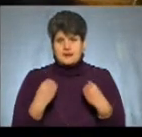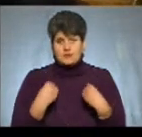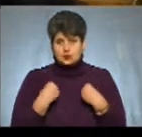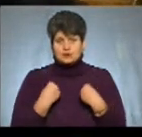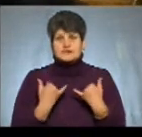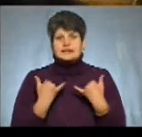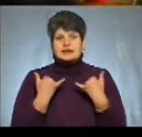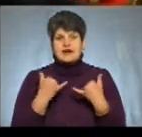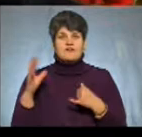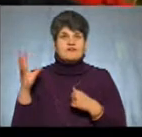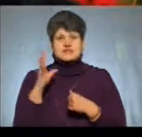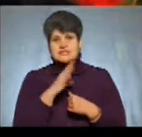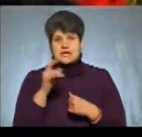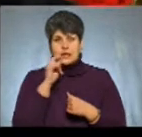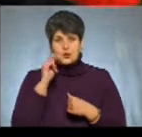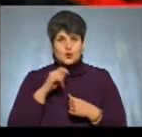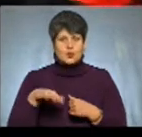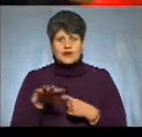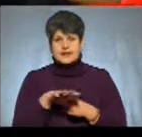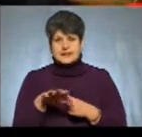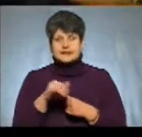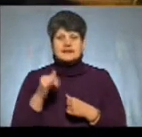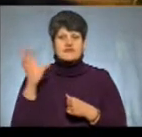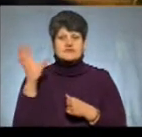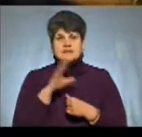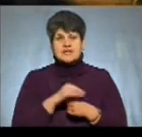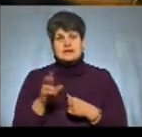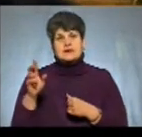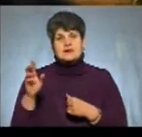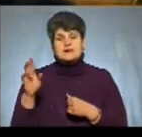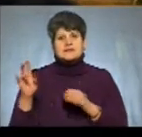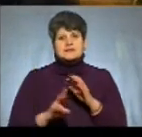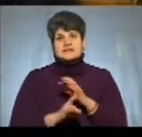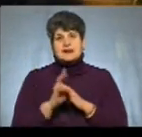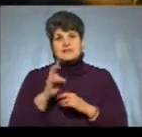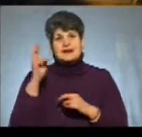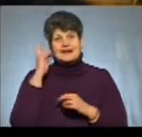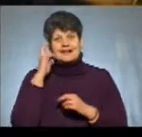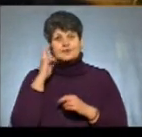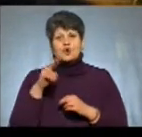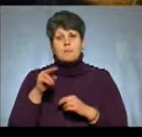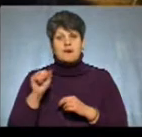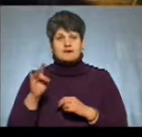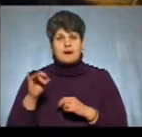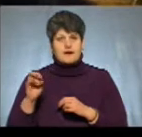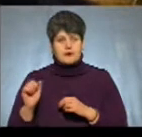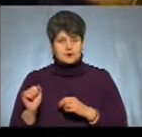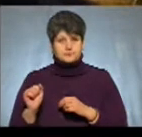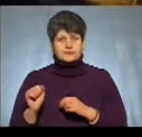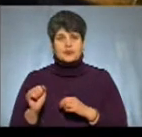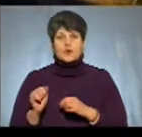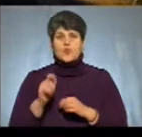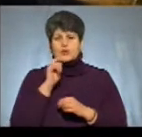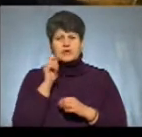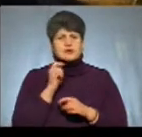всієї України, для всієї церкви Київського патріархату, бо Україна вже